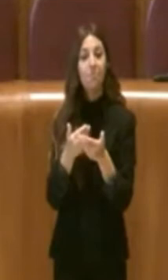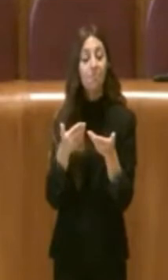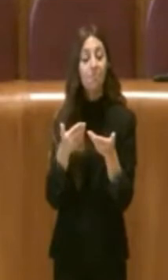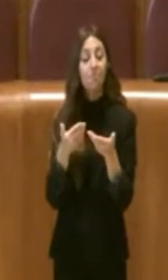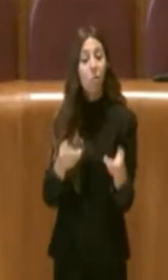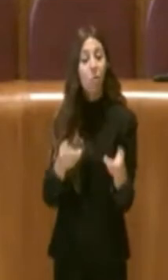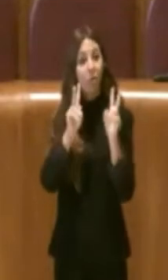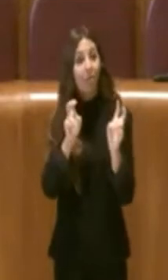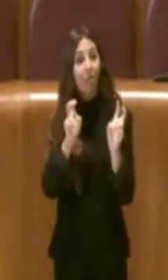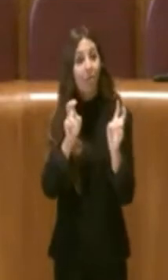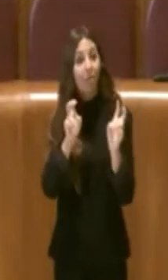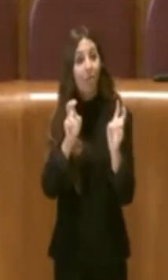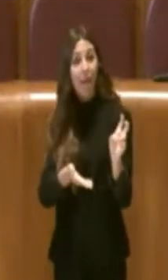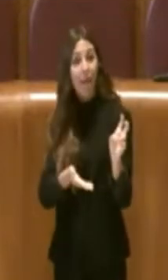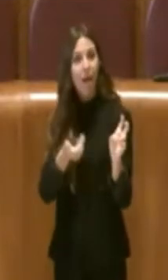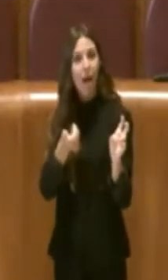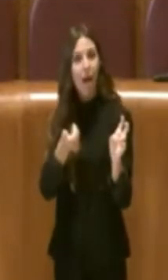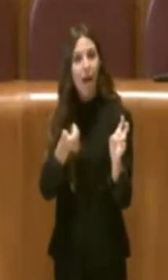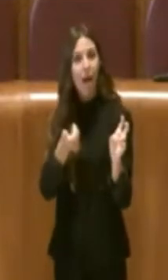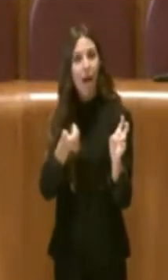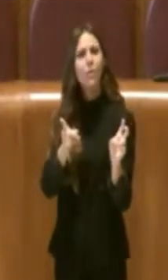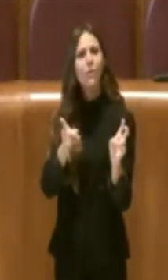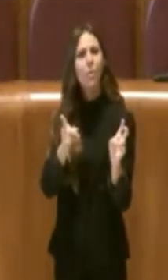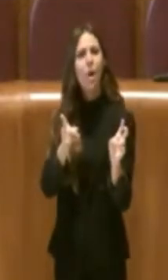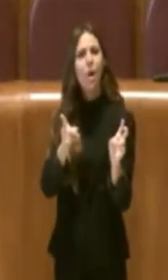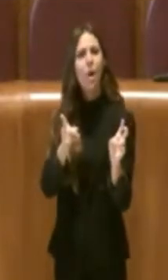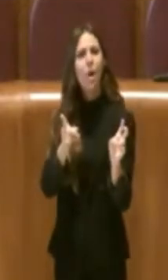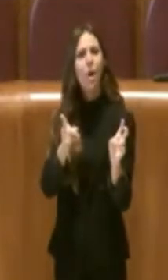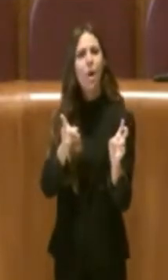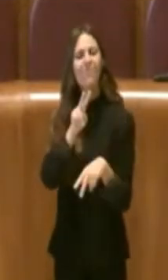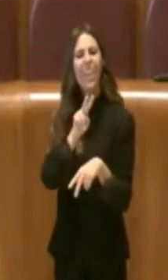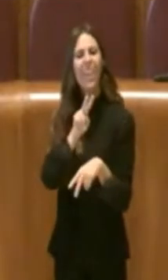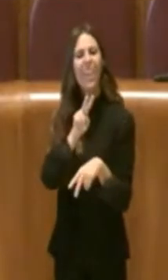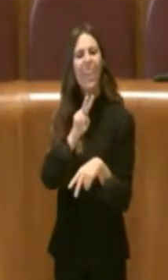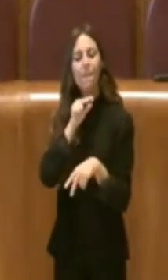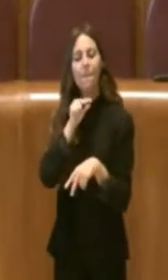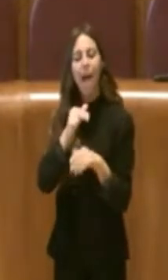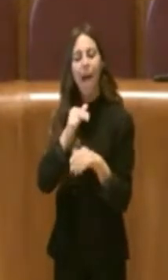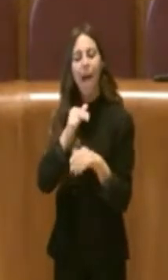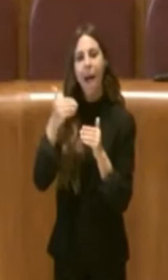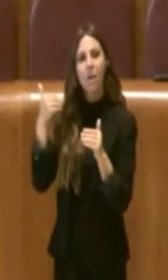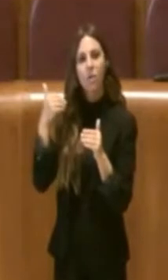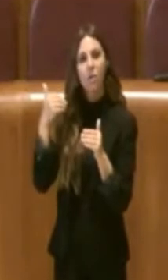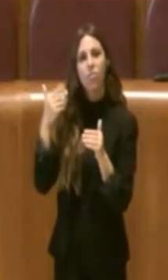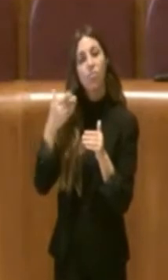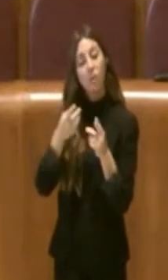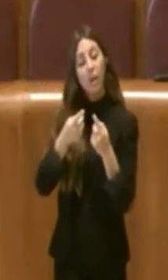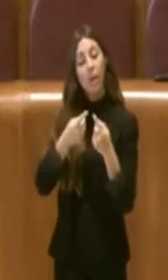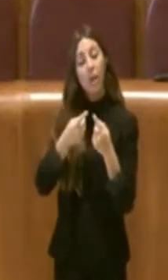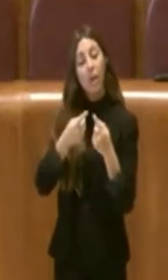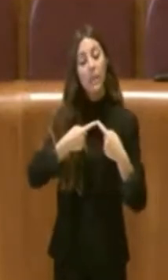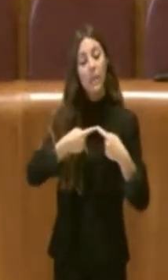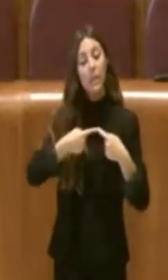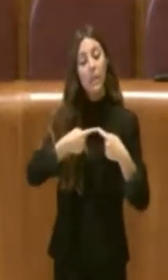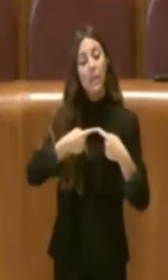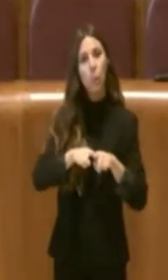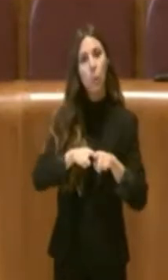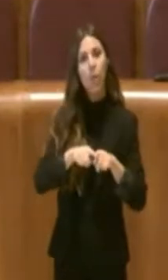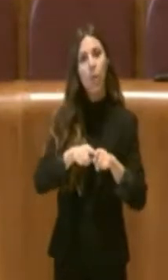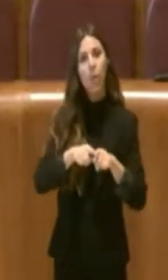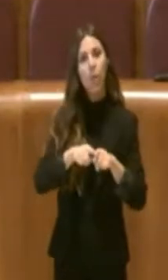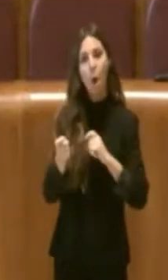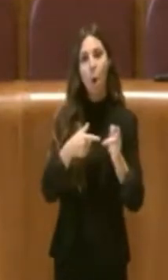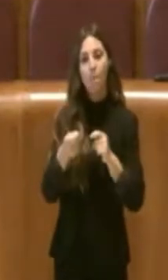si è tenuta nello scorso marzo, il 23 marzo, una seduta di commissione commercio che io presiedo,